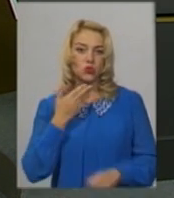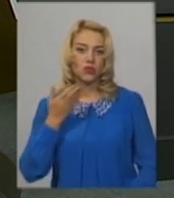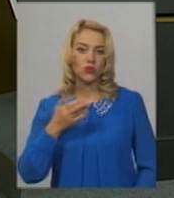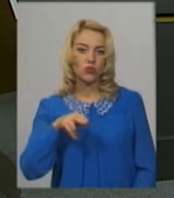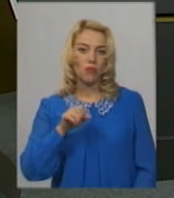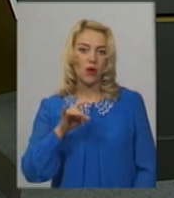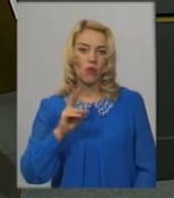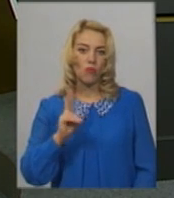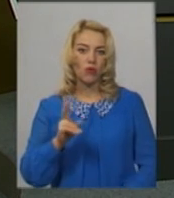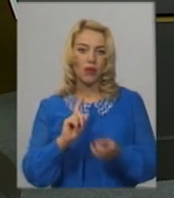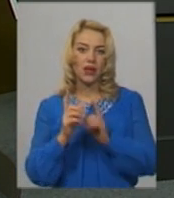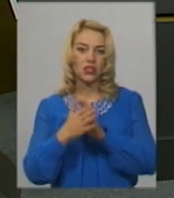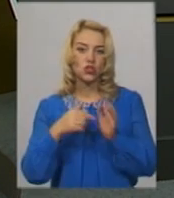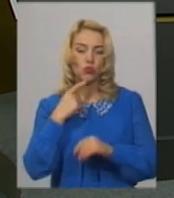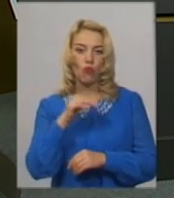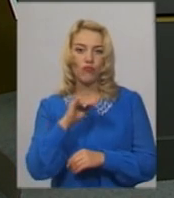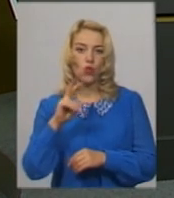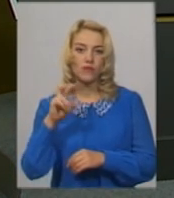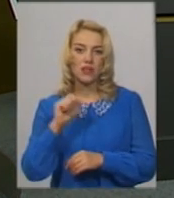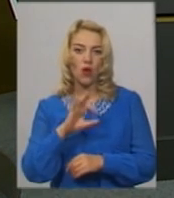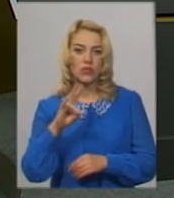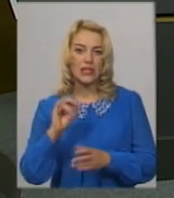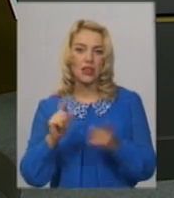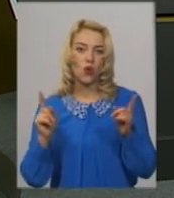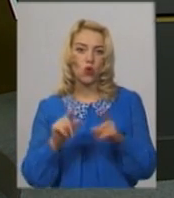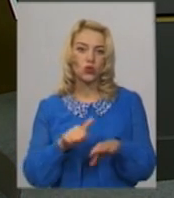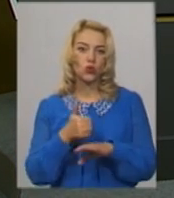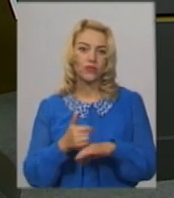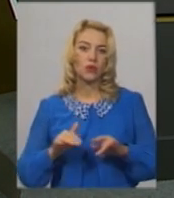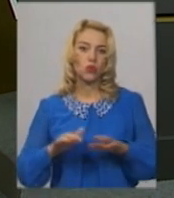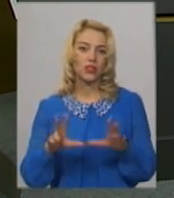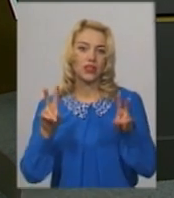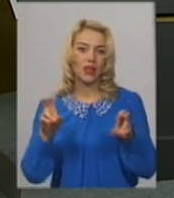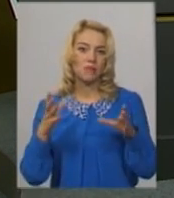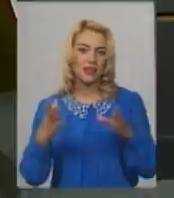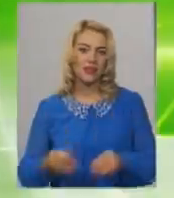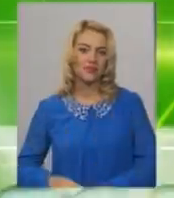та диктор жестової мови Оксана Фіновська. Коротко про головні події та теми дня.